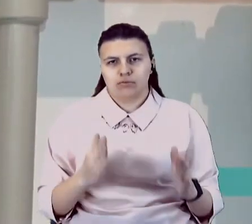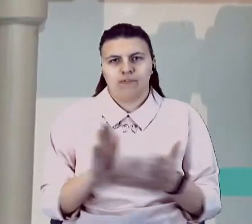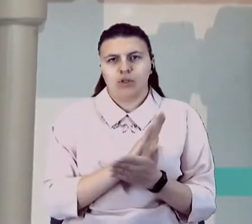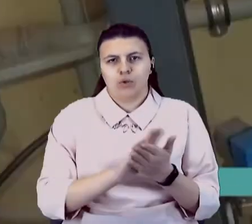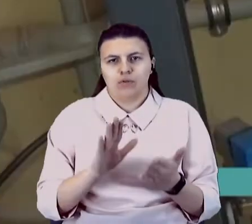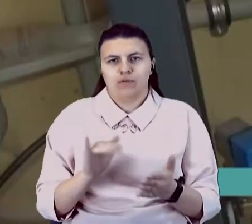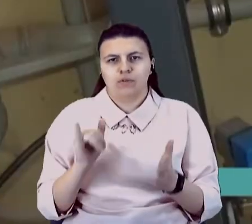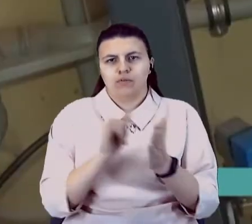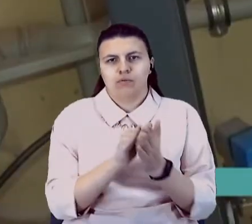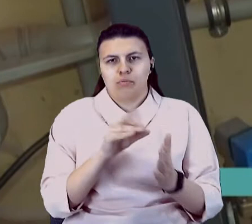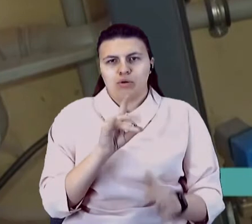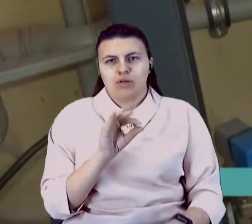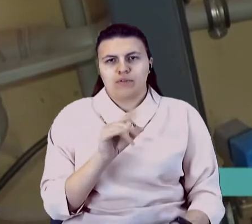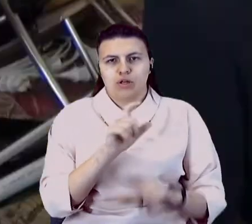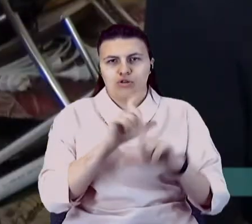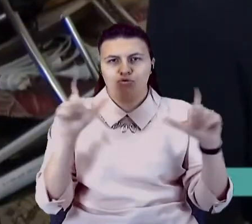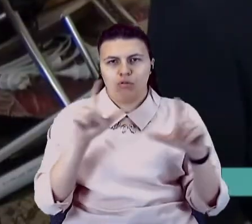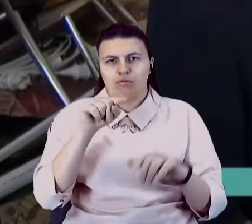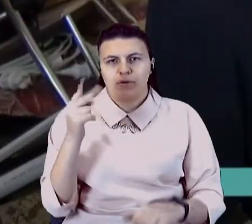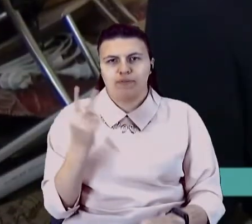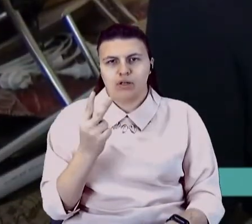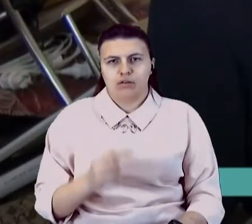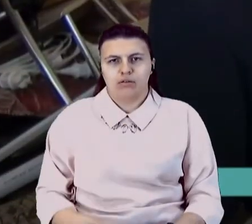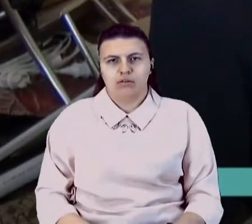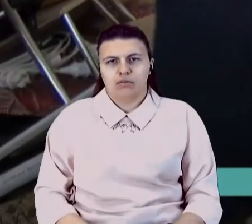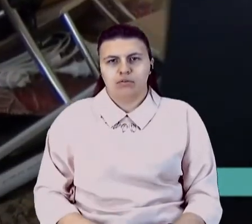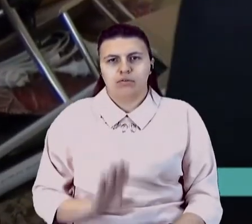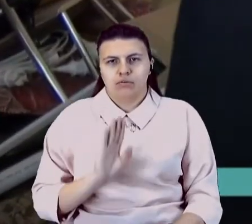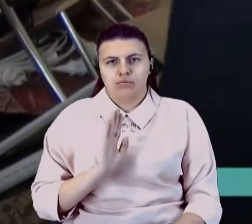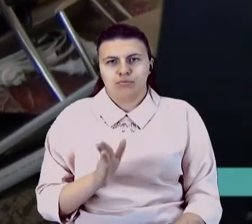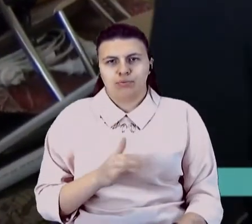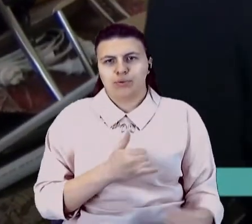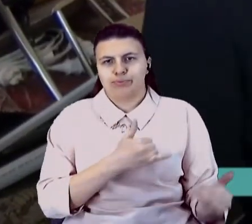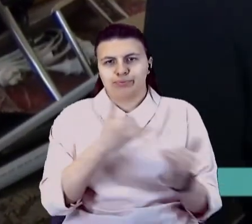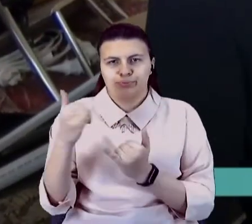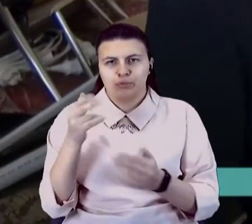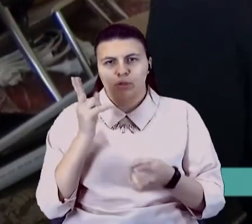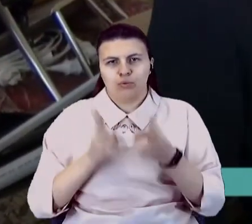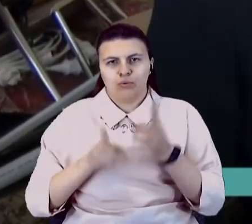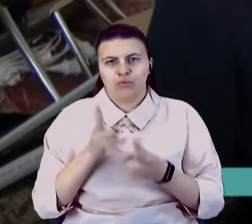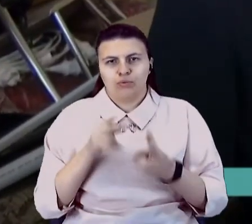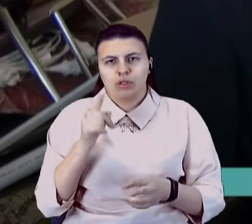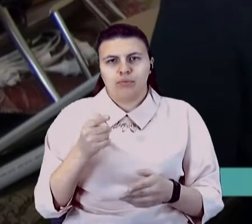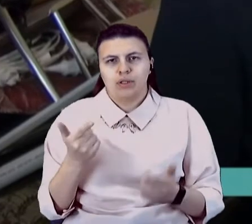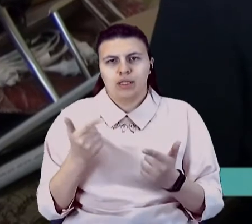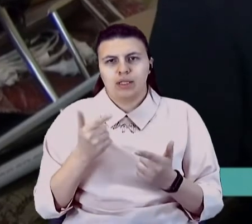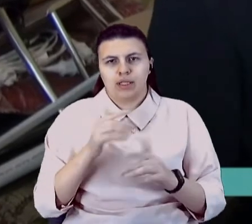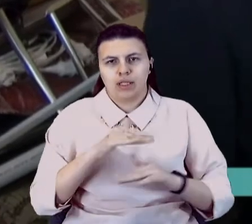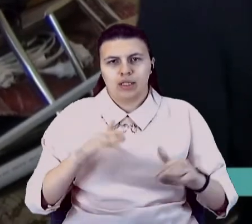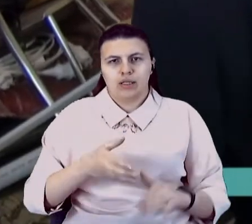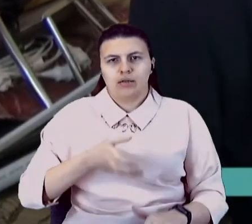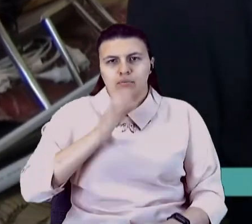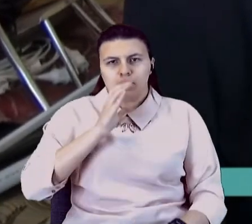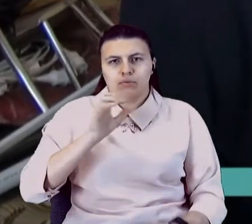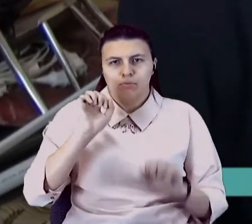Миронівській школі номер два. Вона буде поступати і на кухню, і туди, де діти п'ють воду, коли можна буде пити, бо зараз у нас